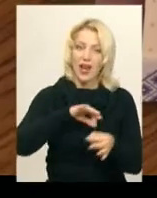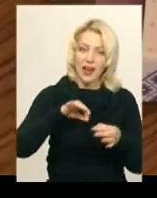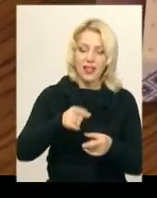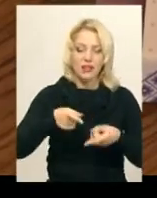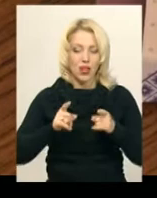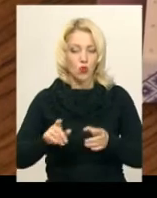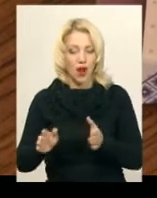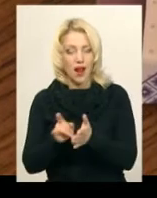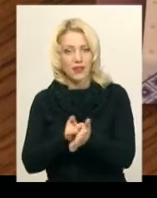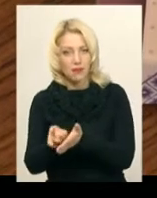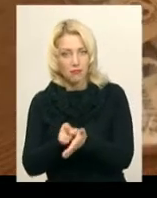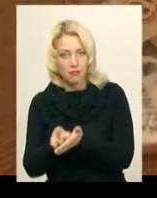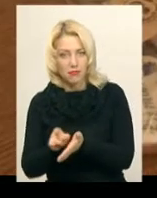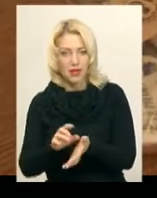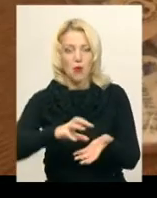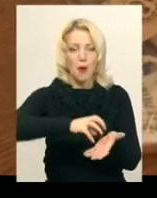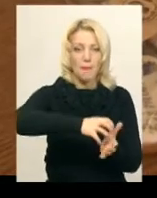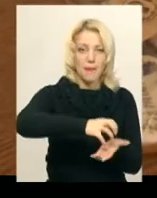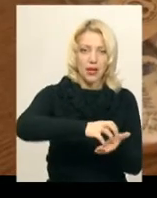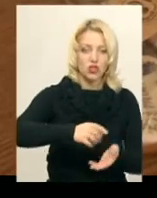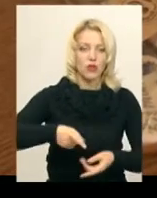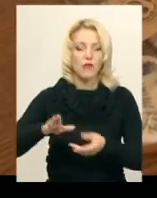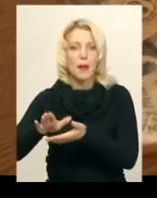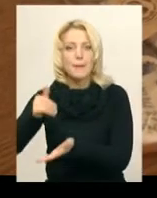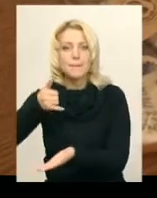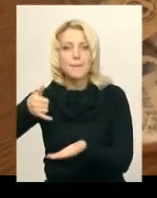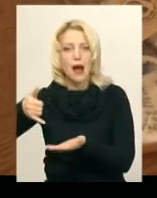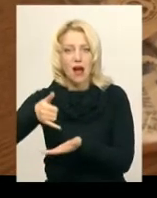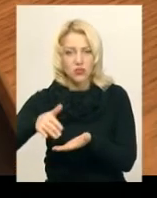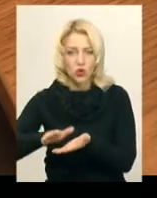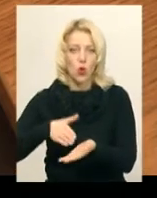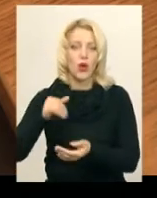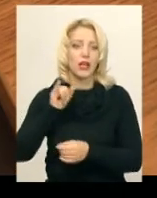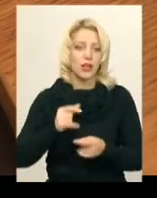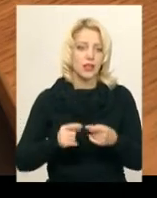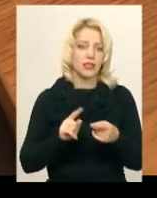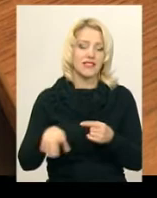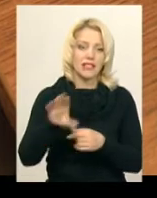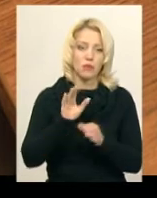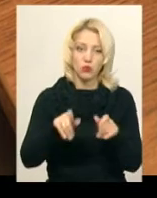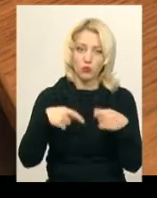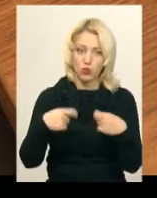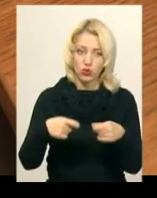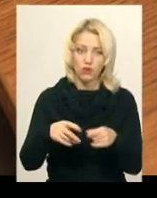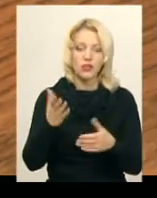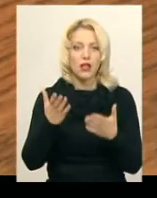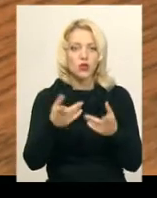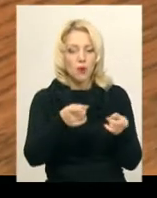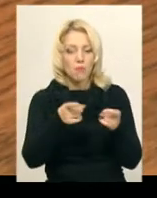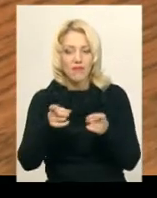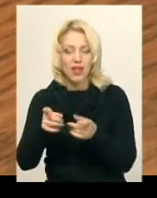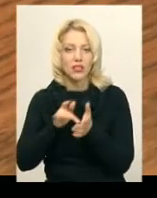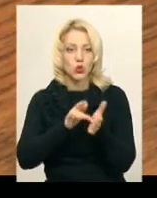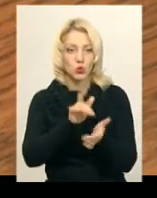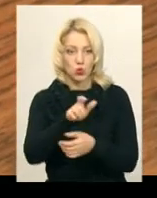мило, печиво, ефірне масло та букети – усе це продаватиметься, каже авторка ідеї Ольга Слободанюк, коли в городок привабити туристів. За її словами,